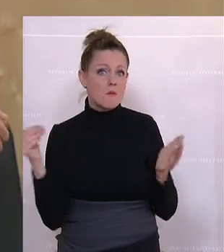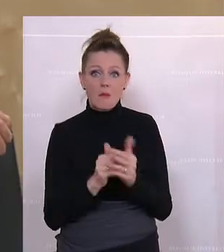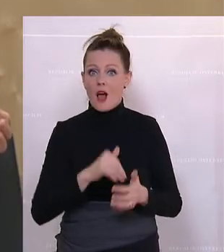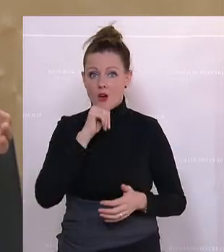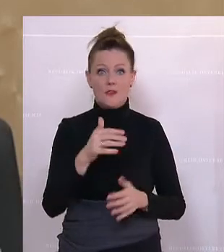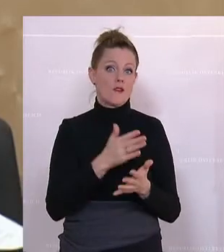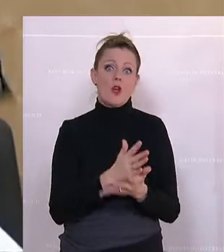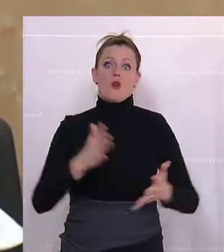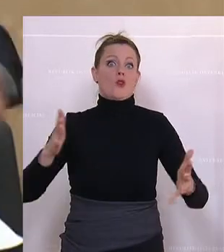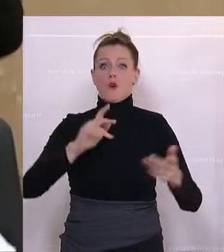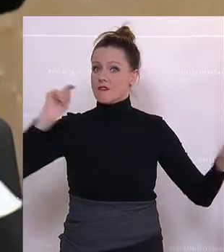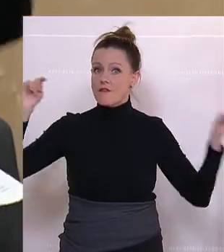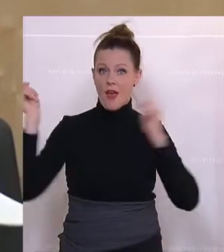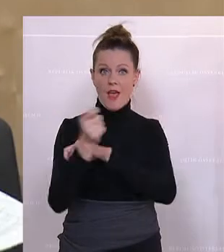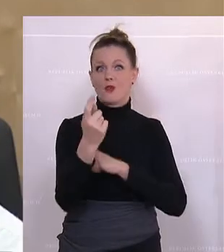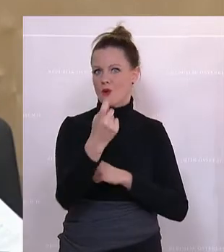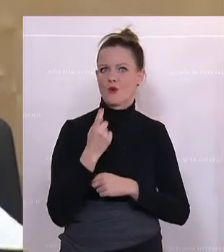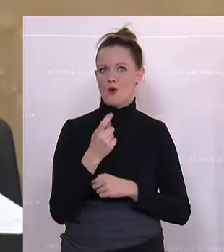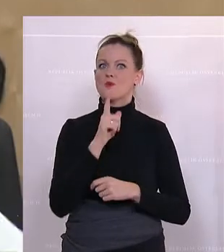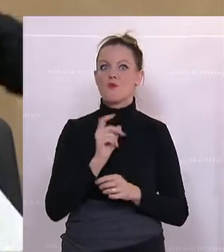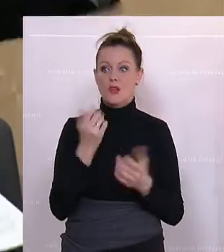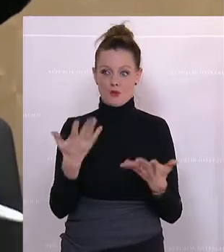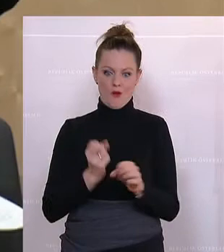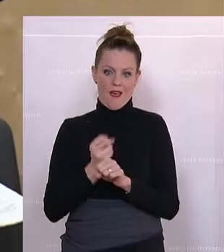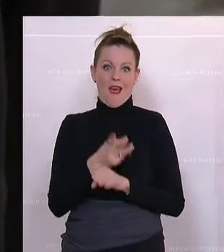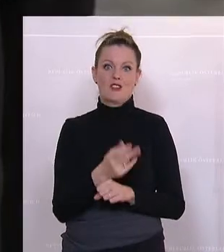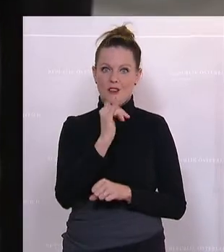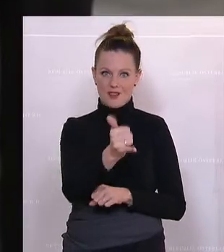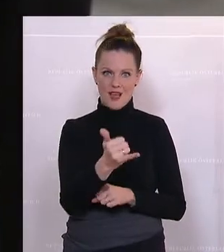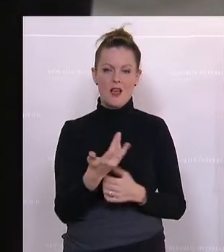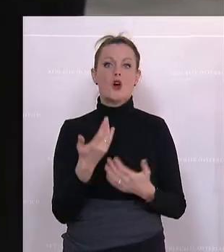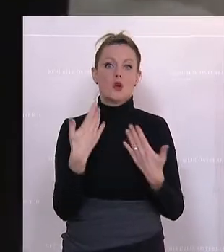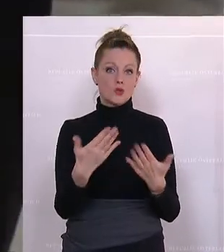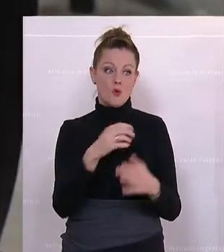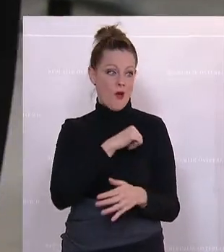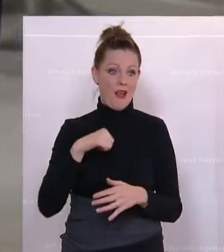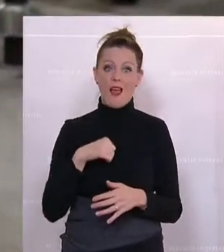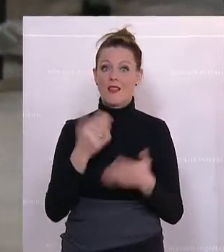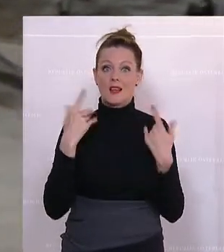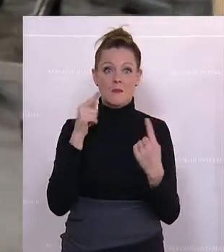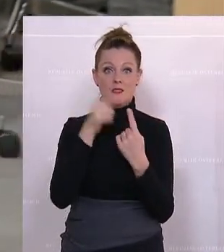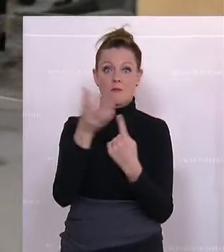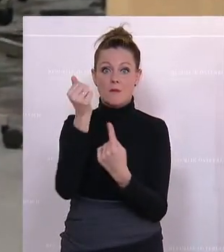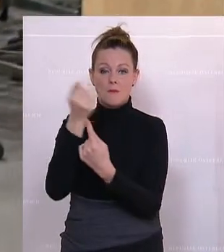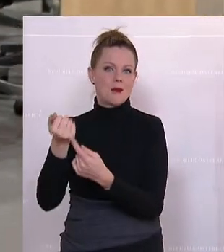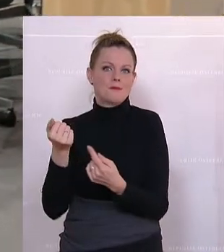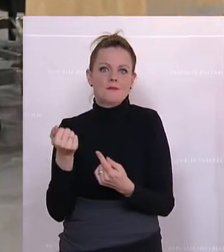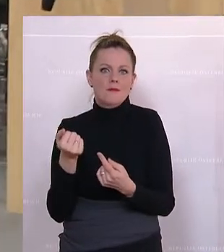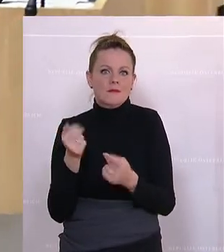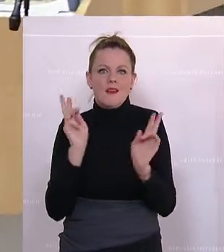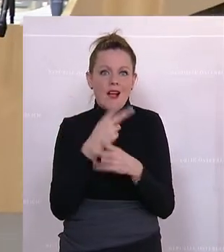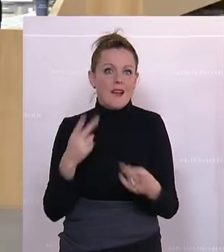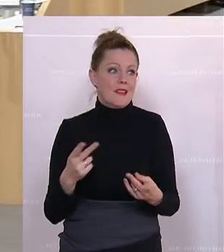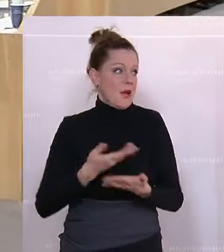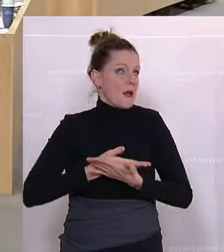Transformationen vor uns. Ja, und das ist nur ein Einstieg. Und damit alleine wird man die Klimaziele nicht erreichen. Das behauptet ja auch kein vernünftiger Mensch,